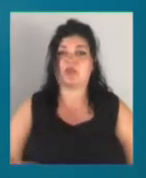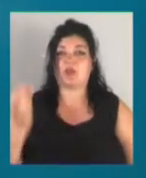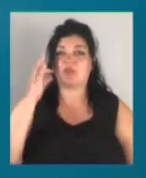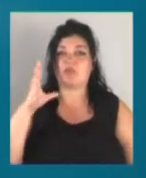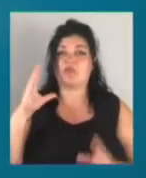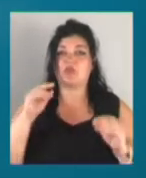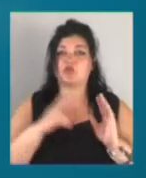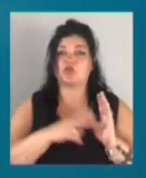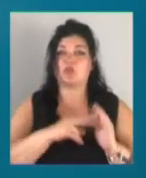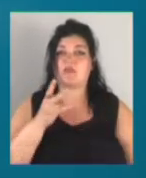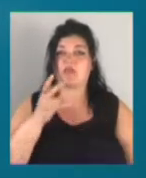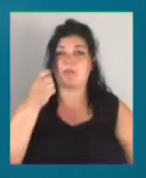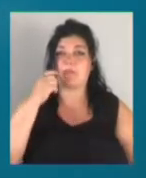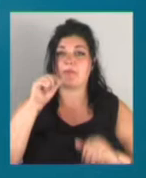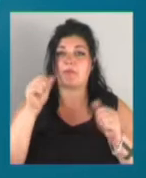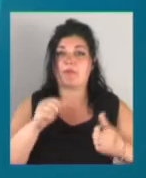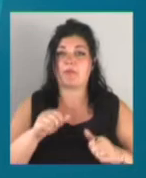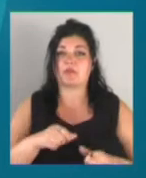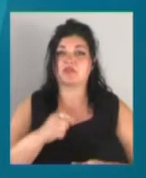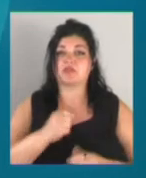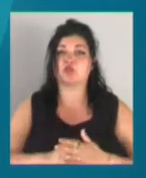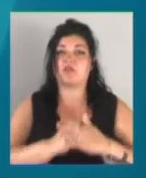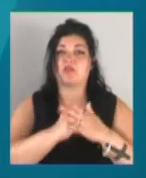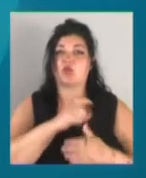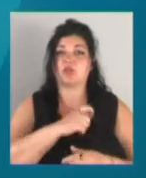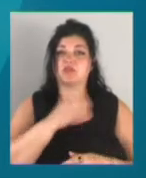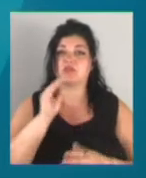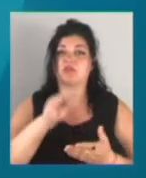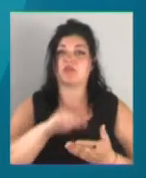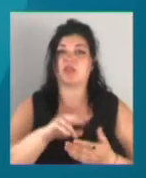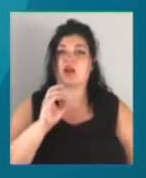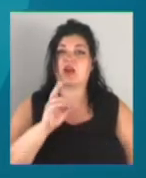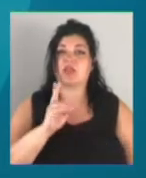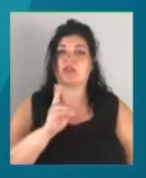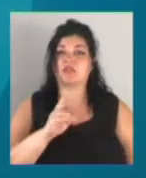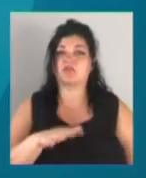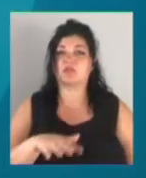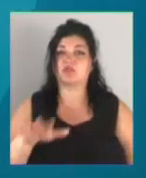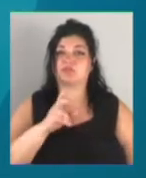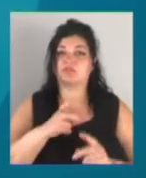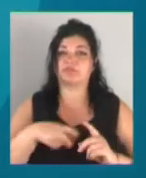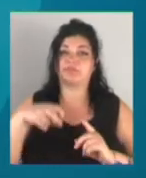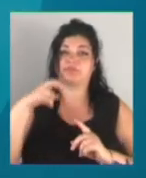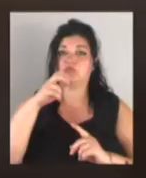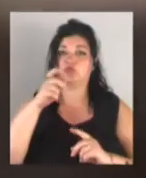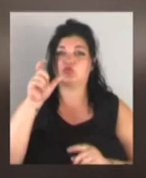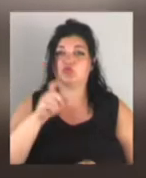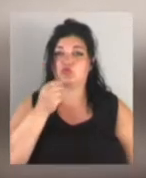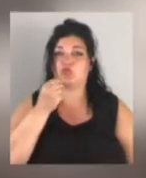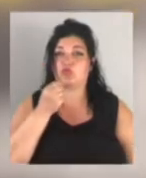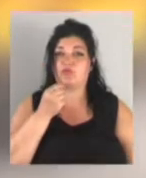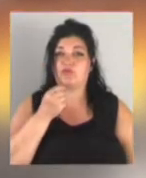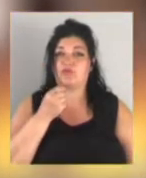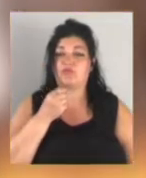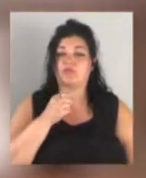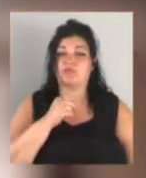ввечері 7 червня на пам'ятник засновникам Одеси, розташований на Катерининській площі, забрався чоловік. Відеоподію опублікували у